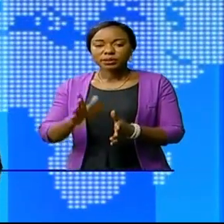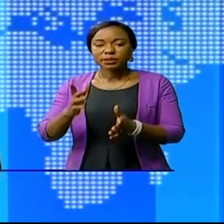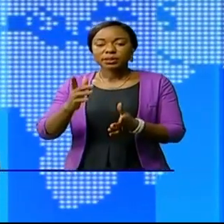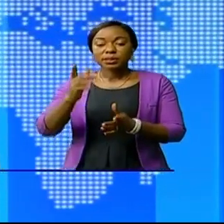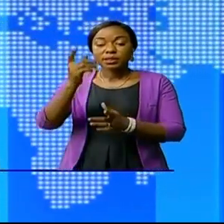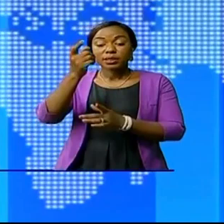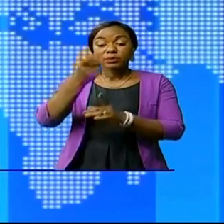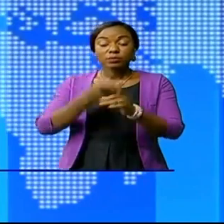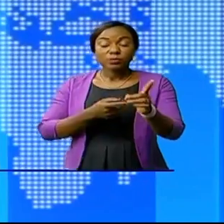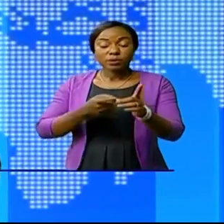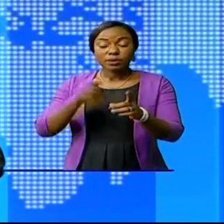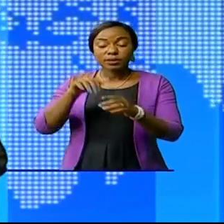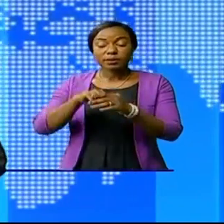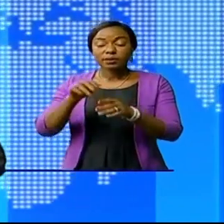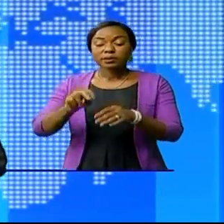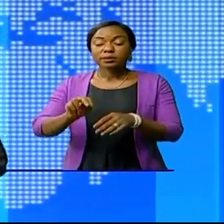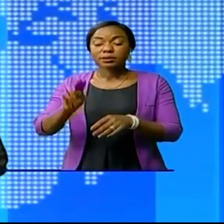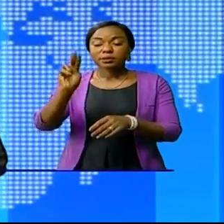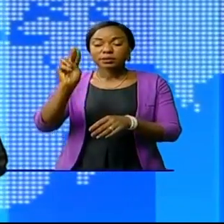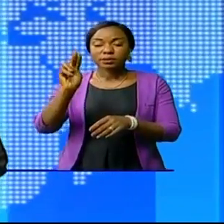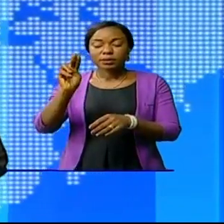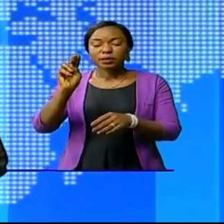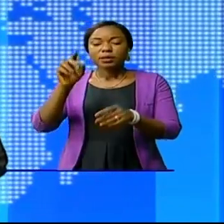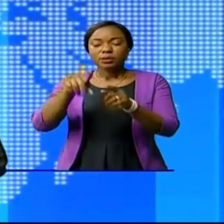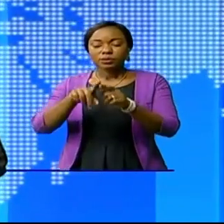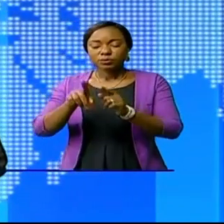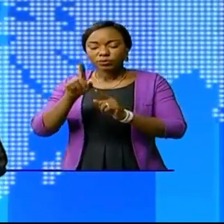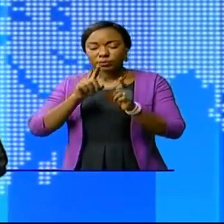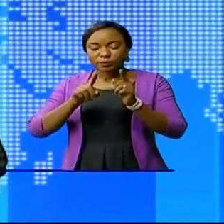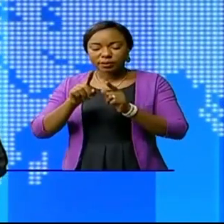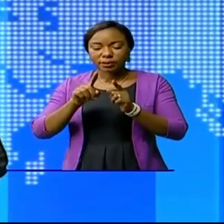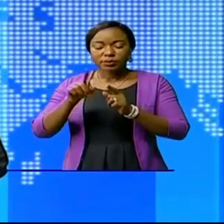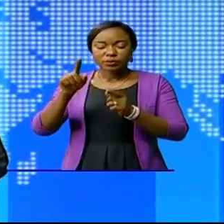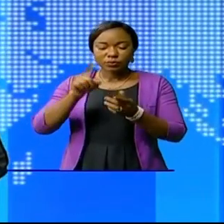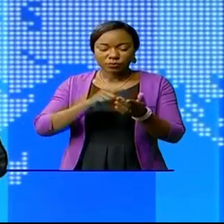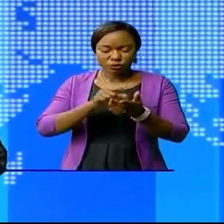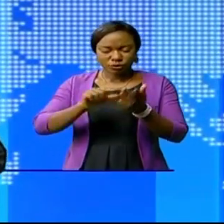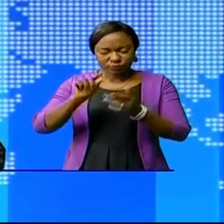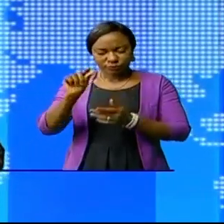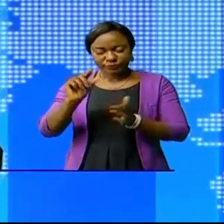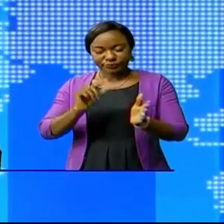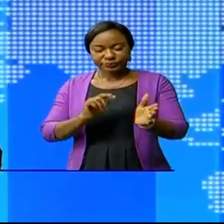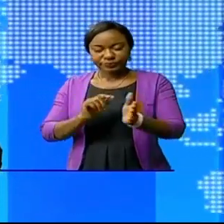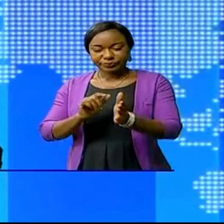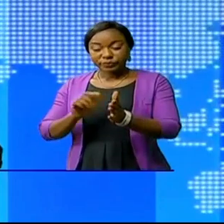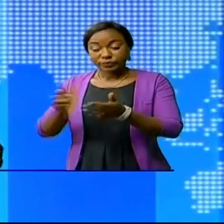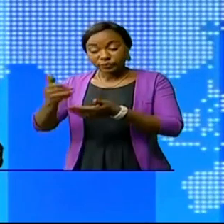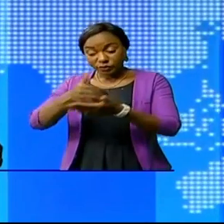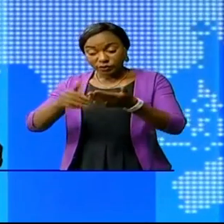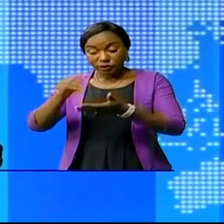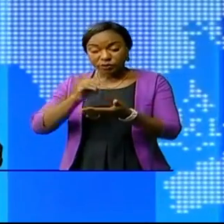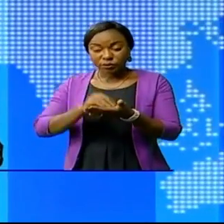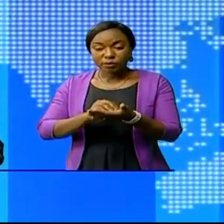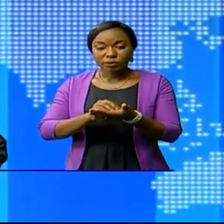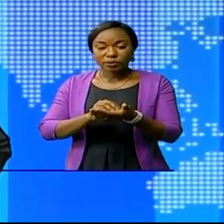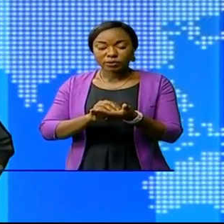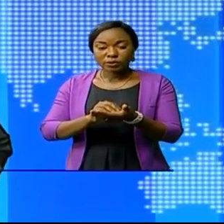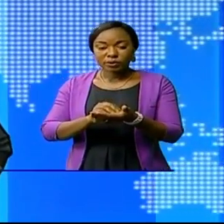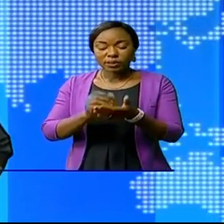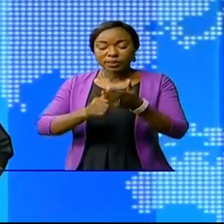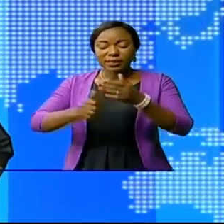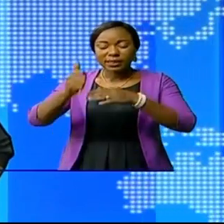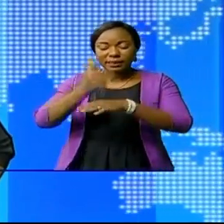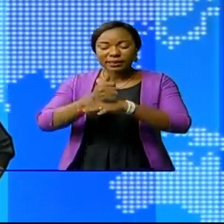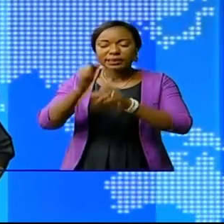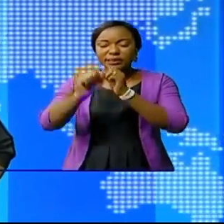la Monisco que nous a proposé Mamita Bangulu. Revenons à présent à cet atelier où